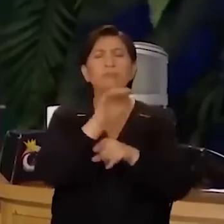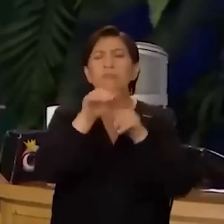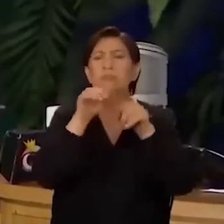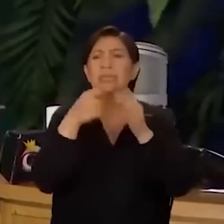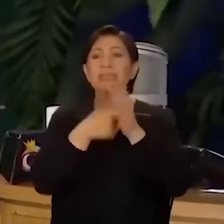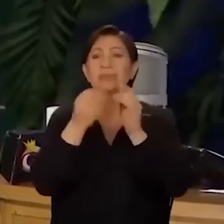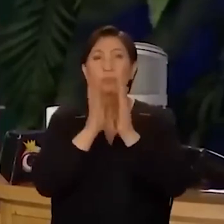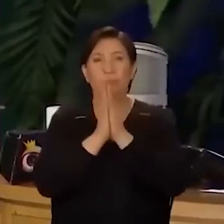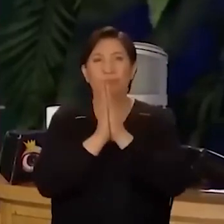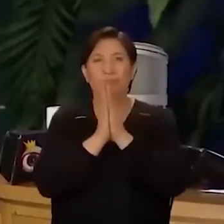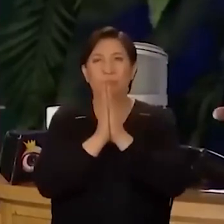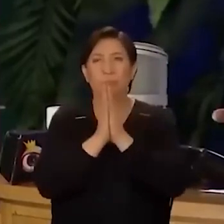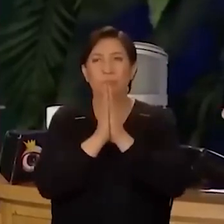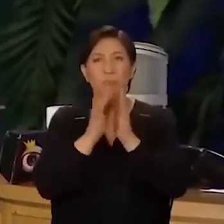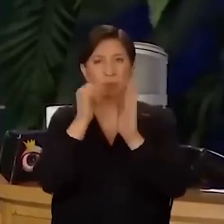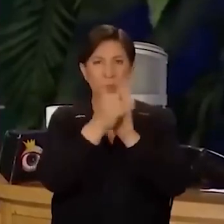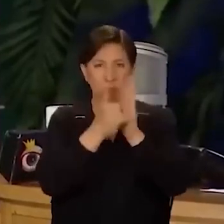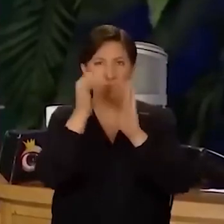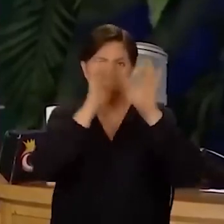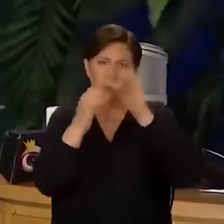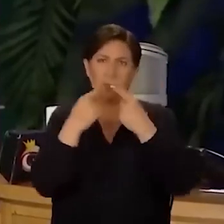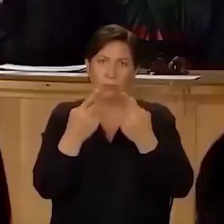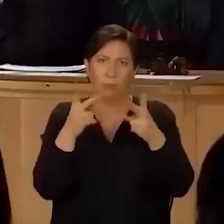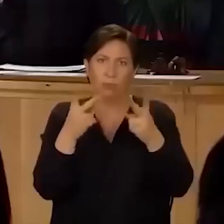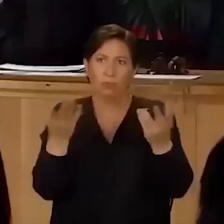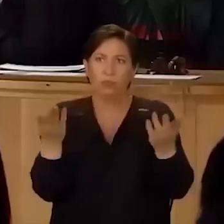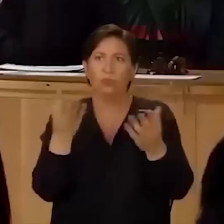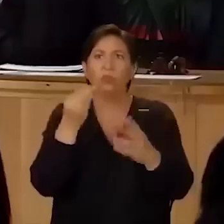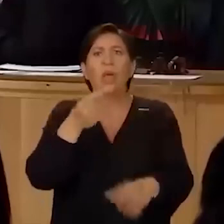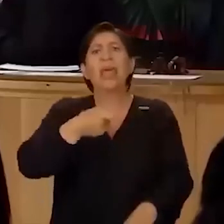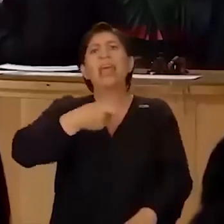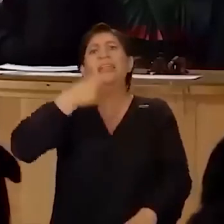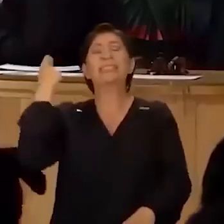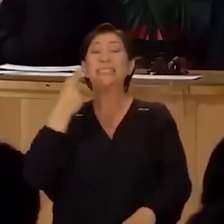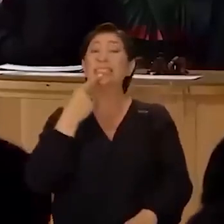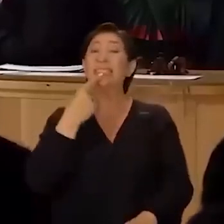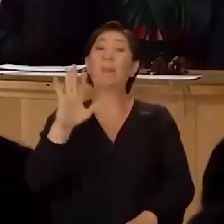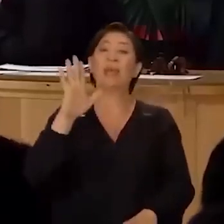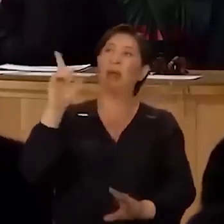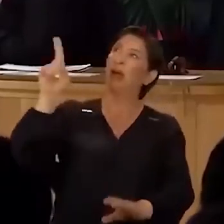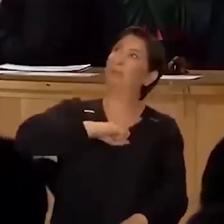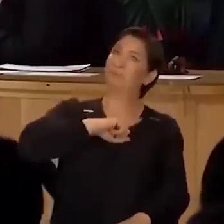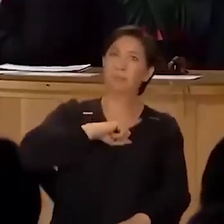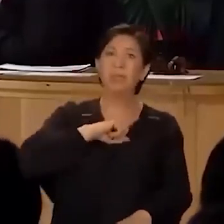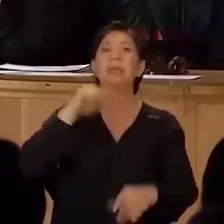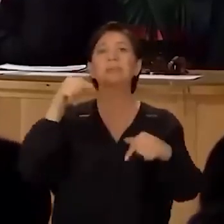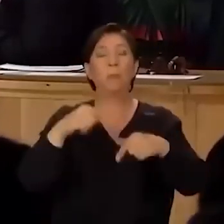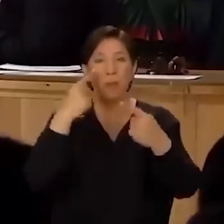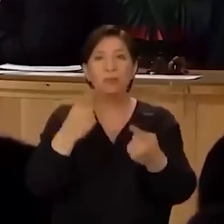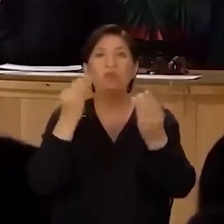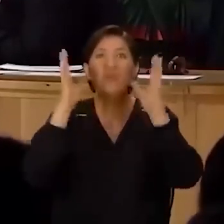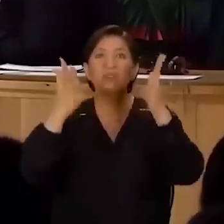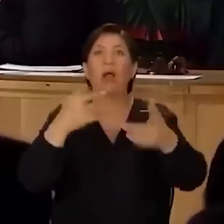Ay isim vermiyorduk. Özür dilerim. Hayır YouTube ve Google diyebiliyoruz. Diyebiliyor musunuz? Çok eskiden bir ara demeyin diye salakça bir şey çıkardılar. Sonra